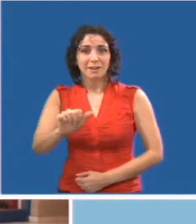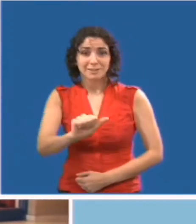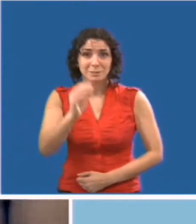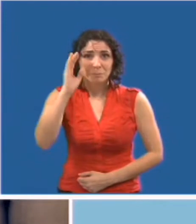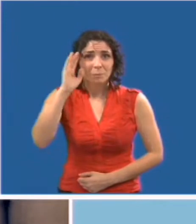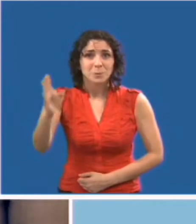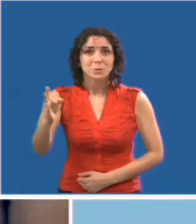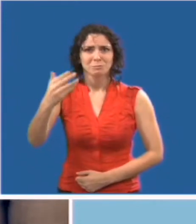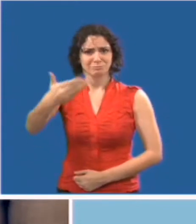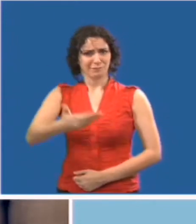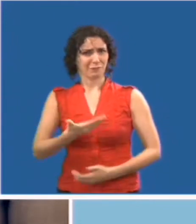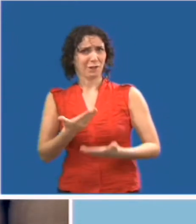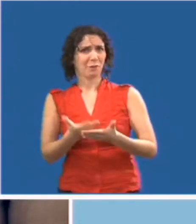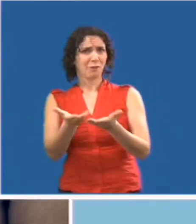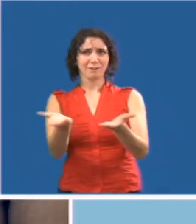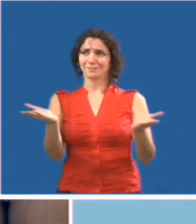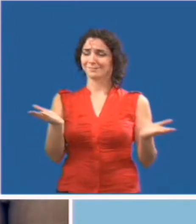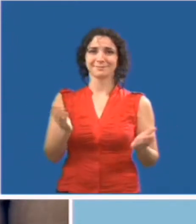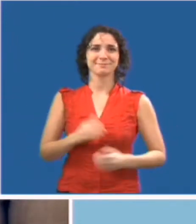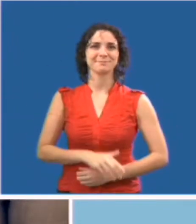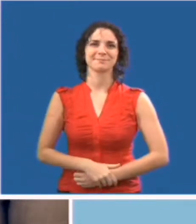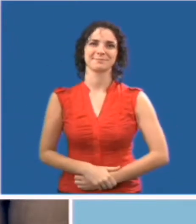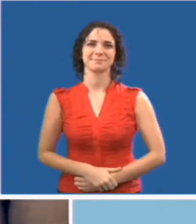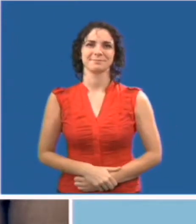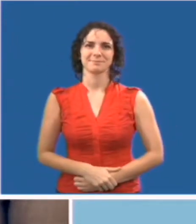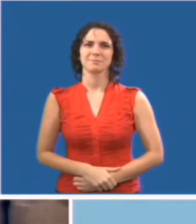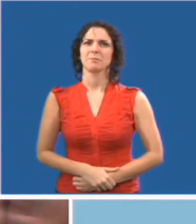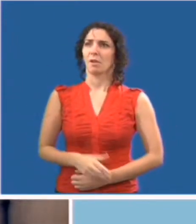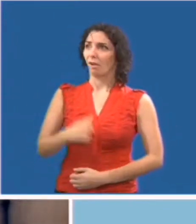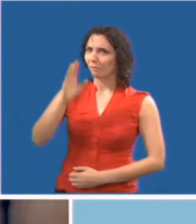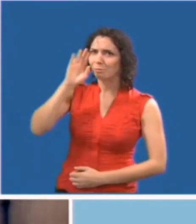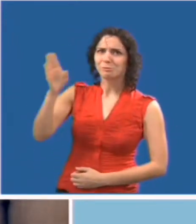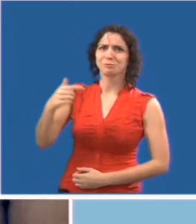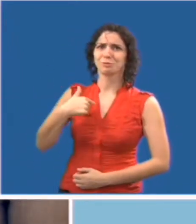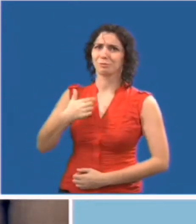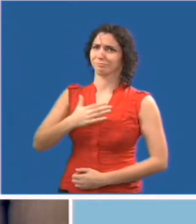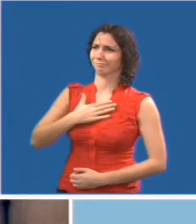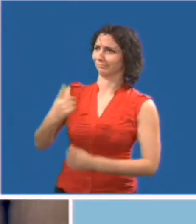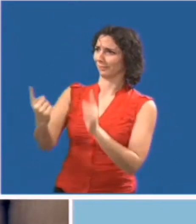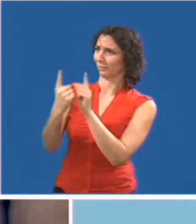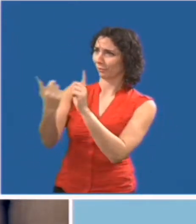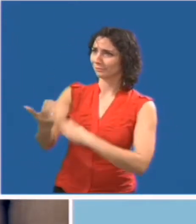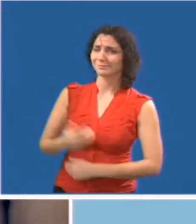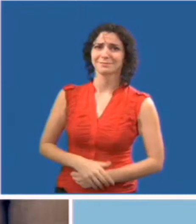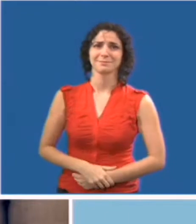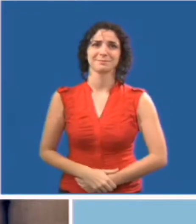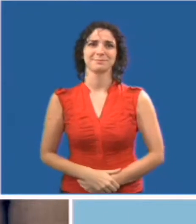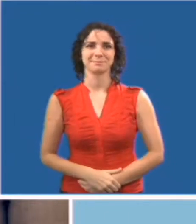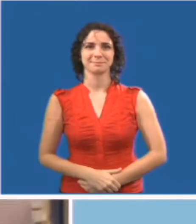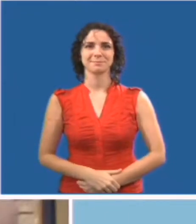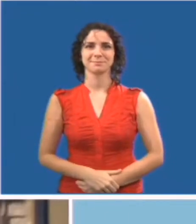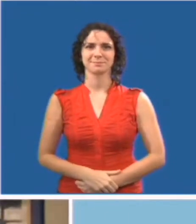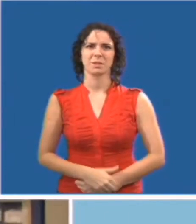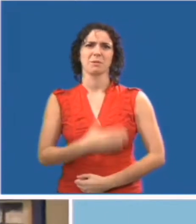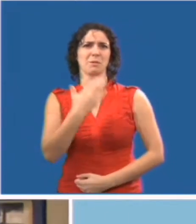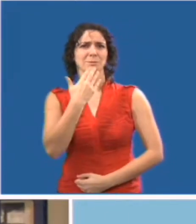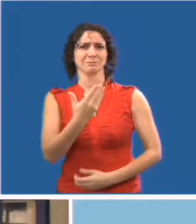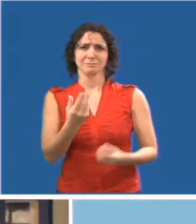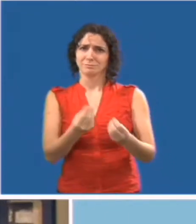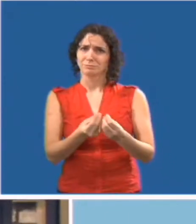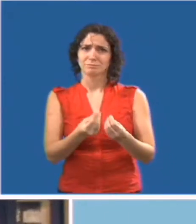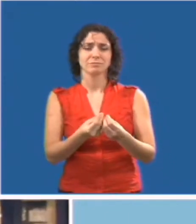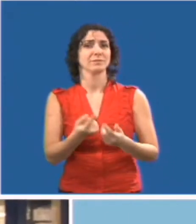Bonjour, M. Arruda. Bienvenue à notre école. Bonjour, M. Ferrell. Ça me fait plaisir de vous rencontrer. Je vous remercie de venir